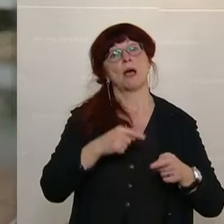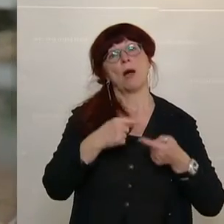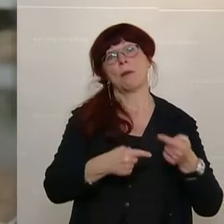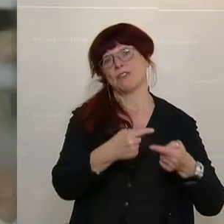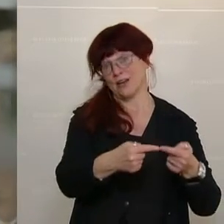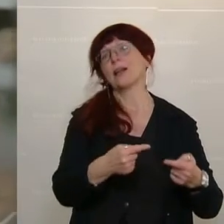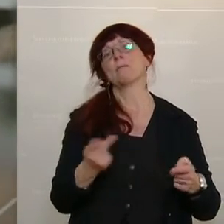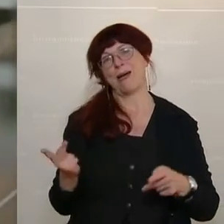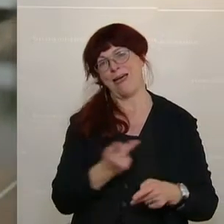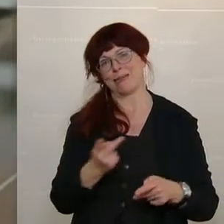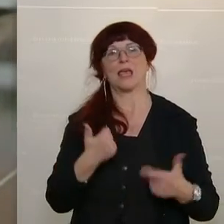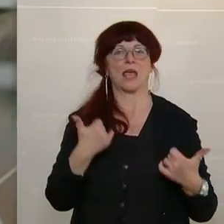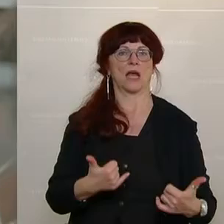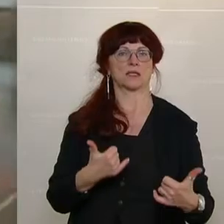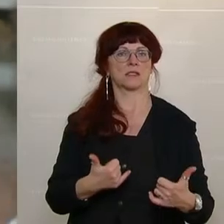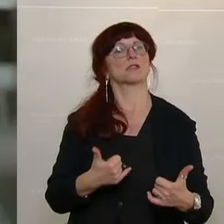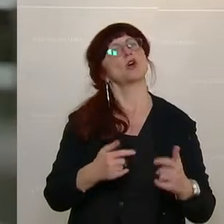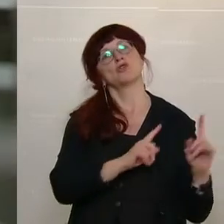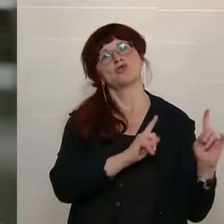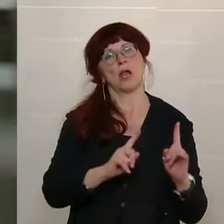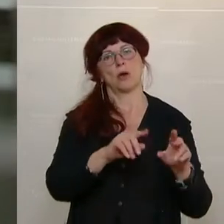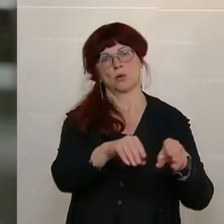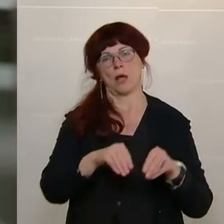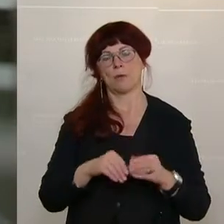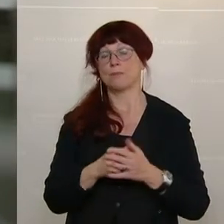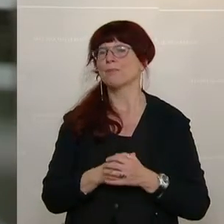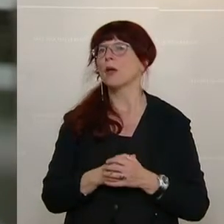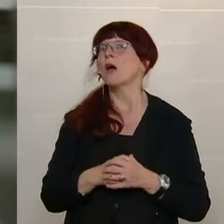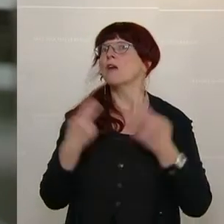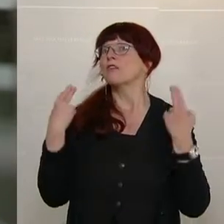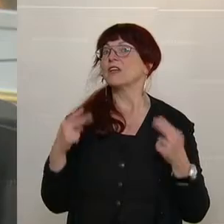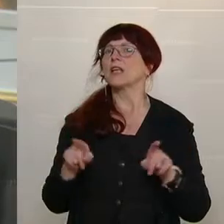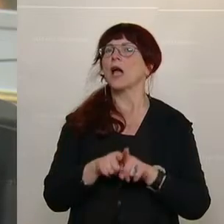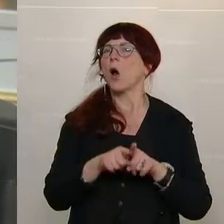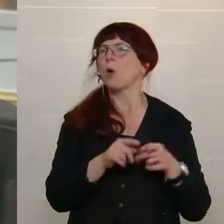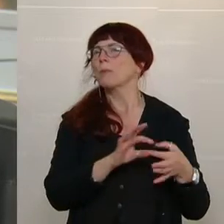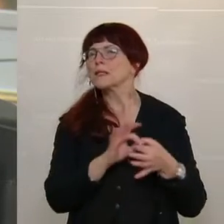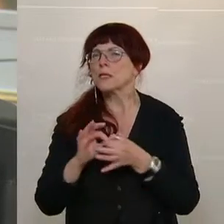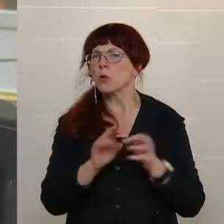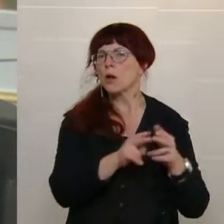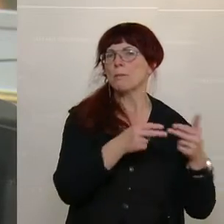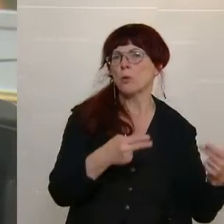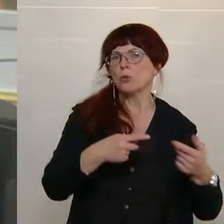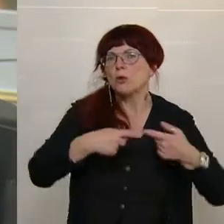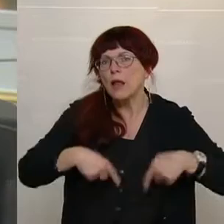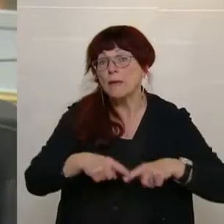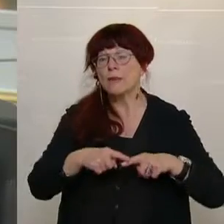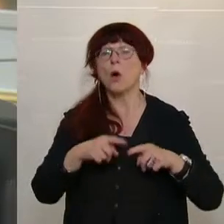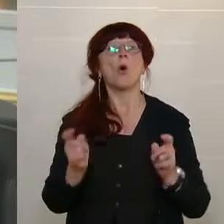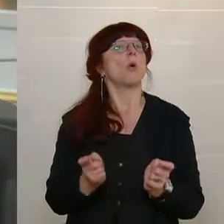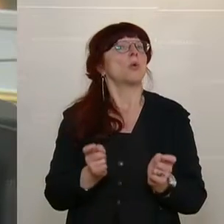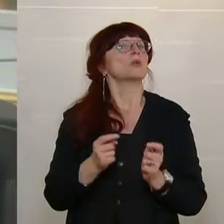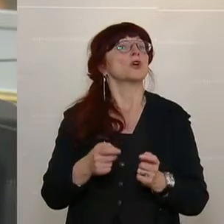wichtiges Themenfeld stellt natürlich die Beziehung zwischen Bund und Ländern dar und die Funktionsfähigkeit des Staates in Krisenfällen.